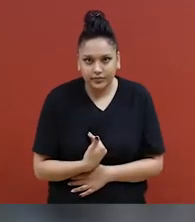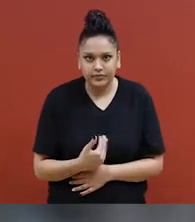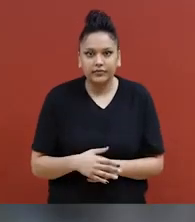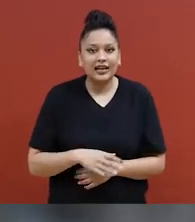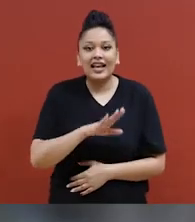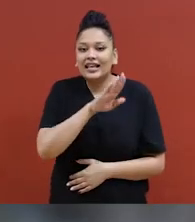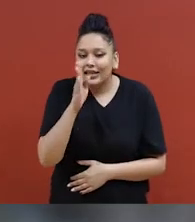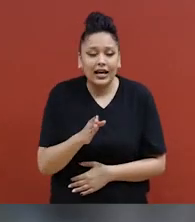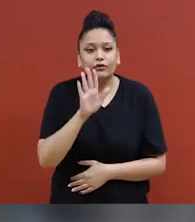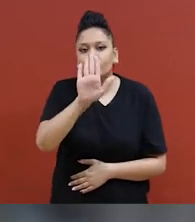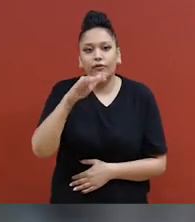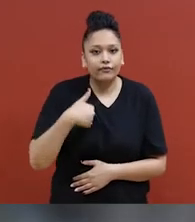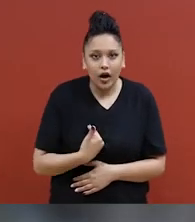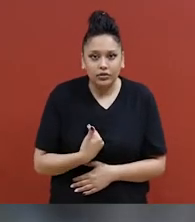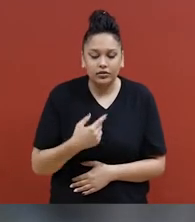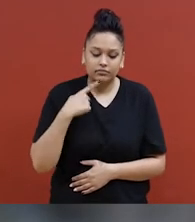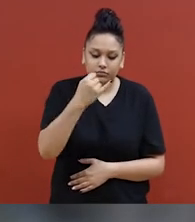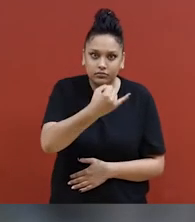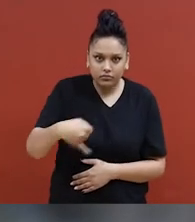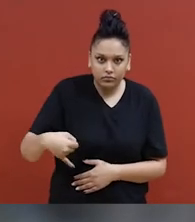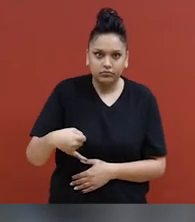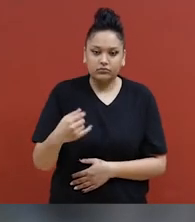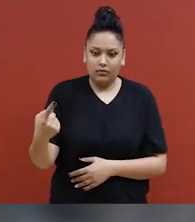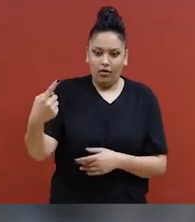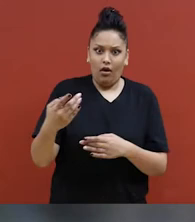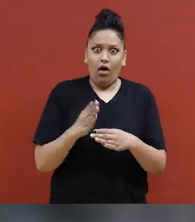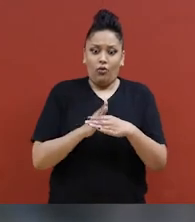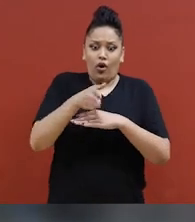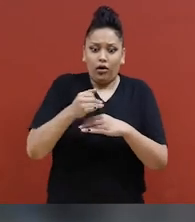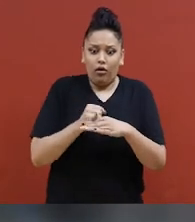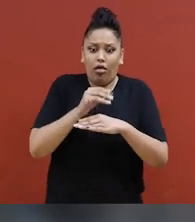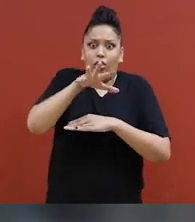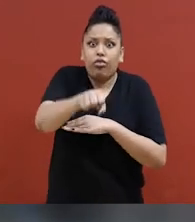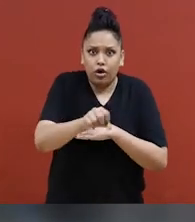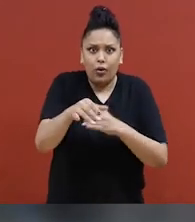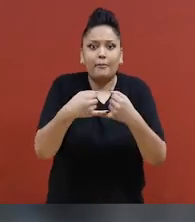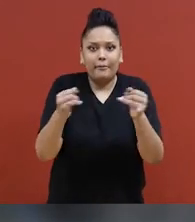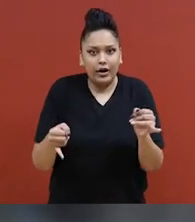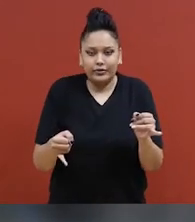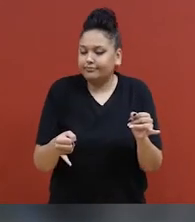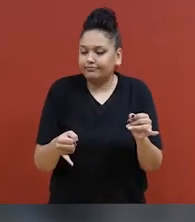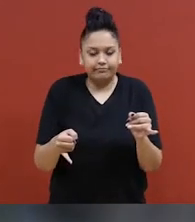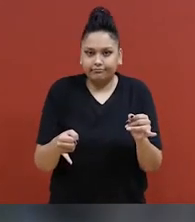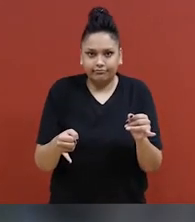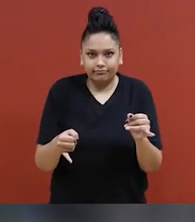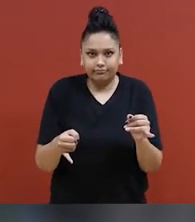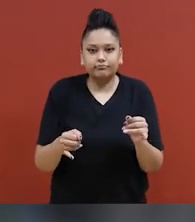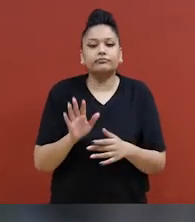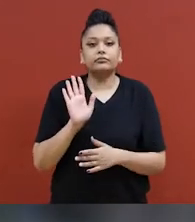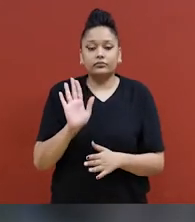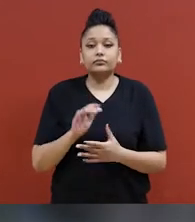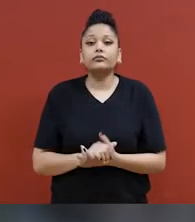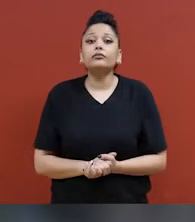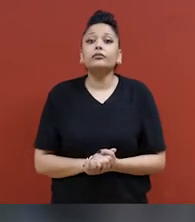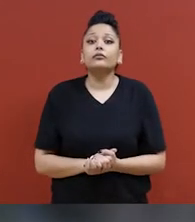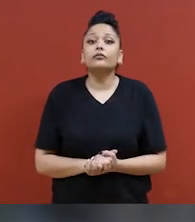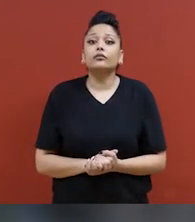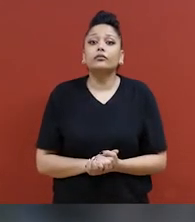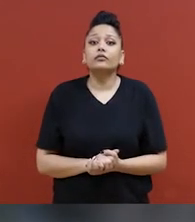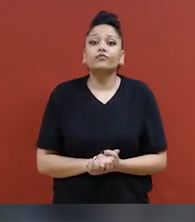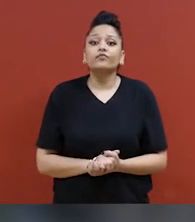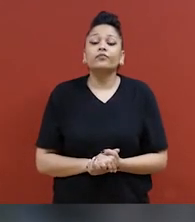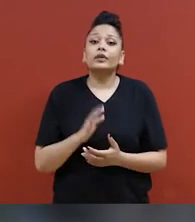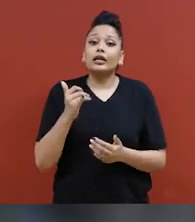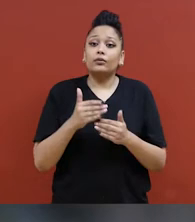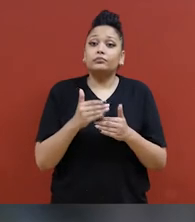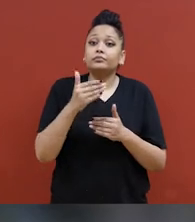Ce n'a pas l'importance. Ce n'est pas ta faute. Ce n'est jamais ta faute. Si quelqu'un trangresse tes limites, et alors bien sûr, ce qu'on fait avec notre